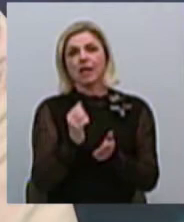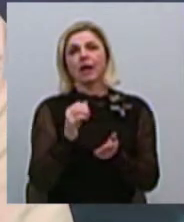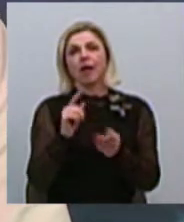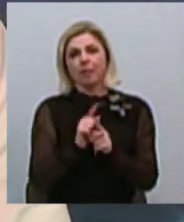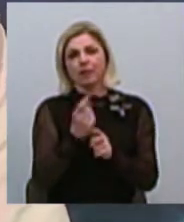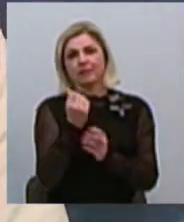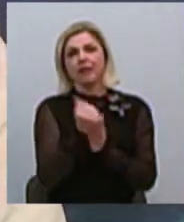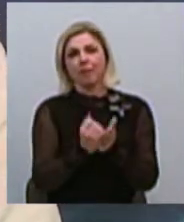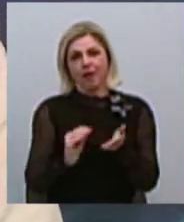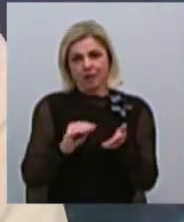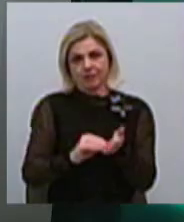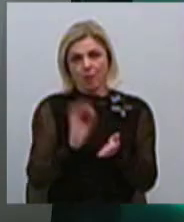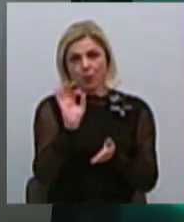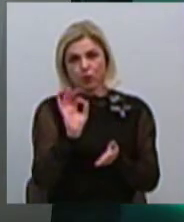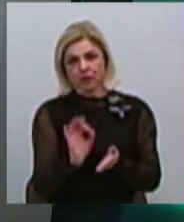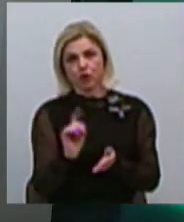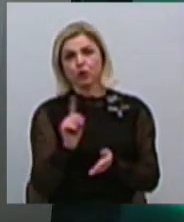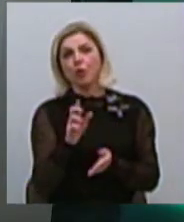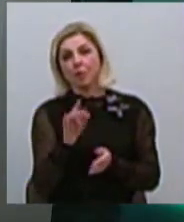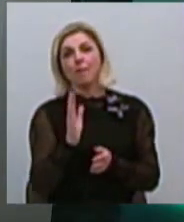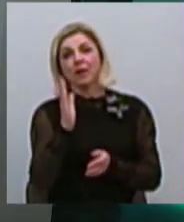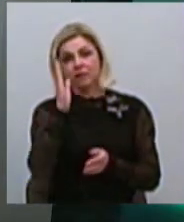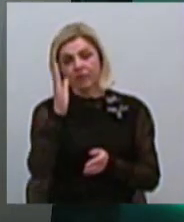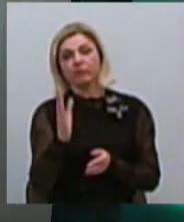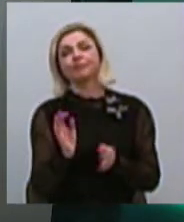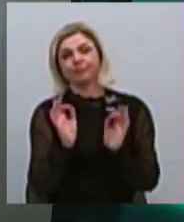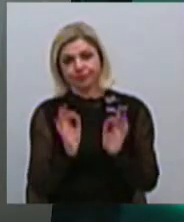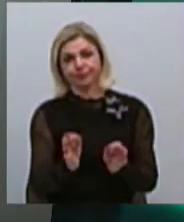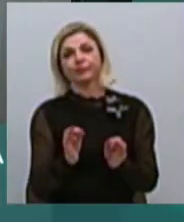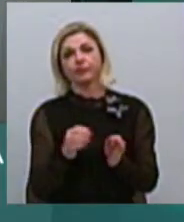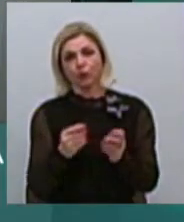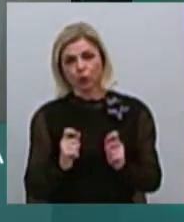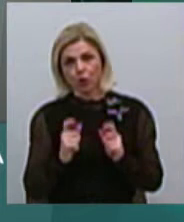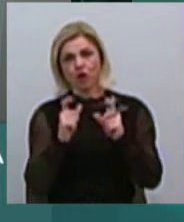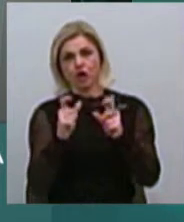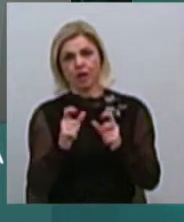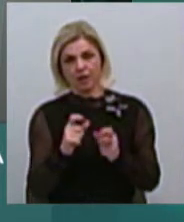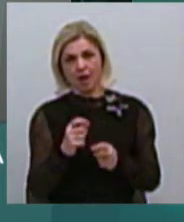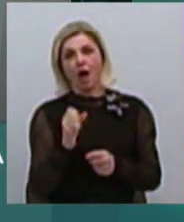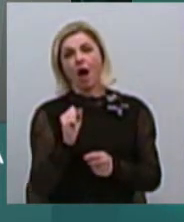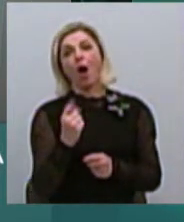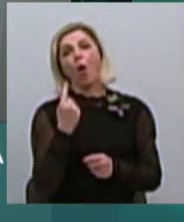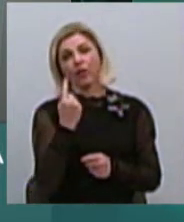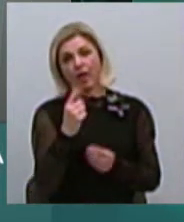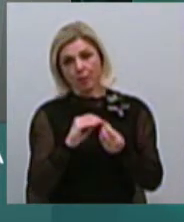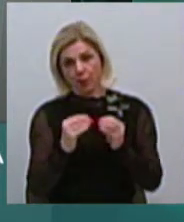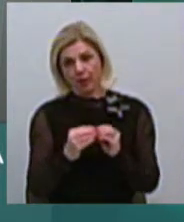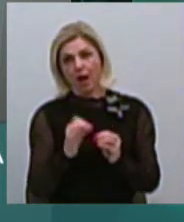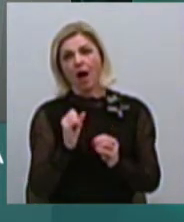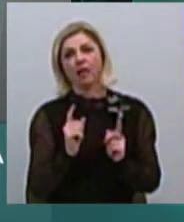ці проценти, в перспективі, це, як правило, підтримує удорожання проєкта. Це одна із проблем, їх на самом деле